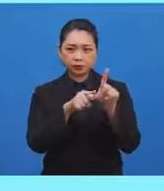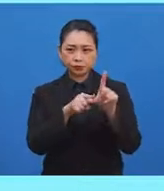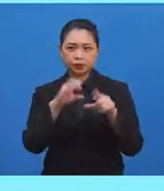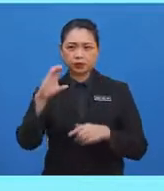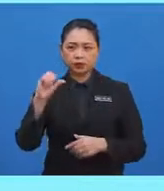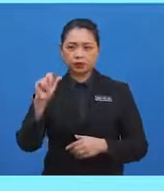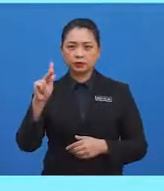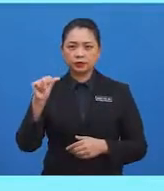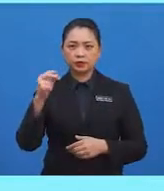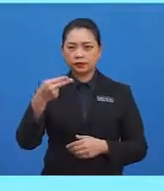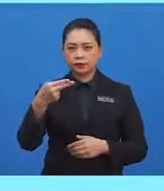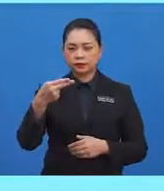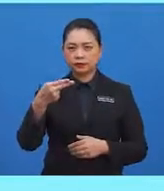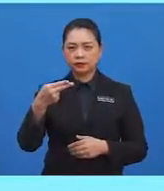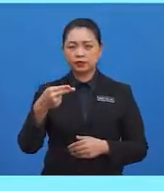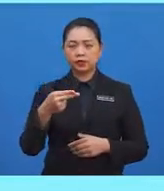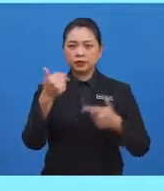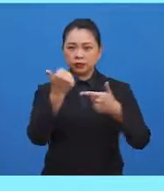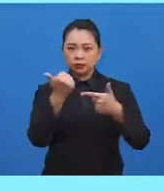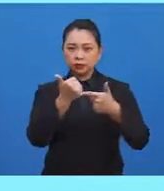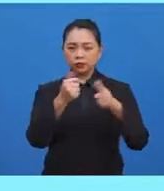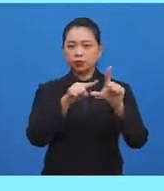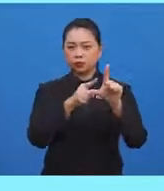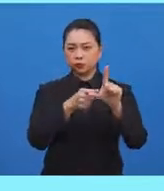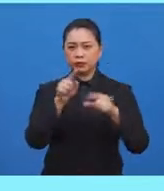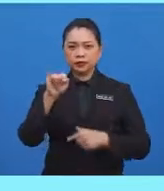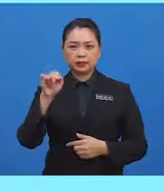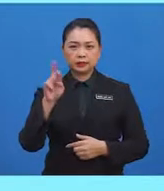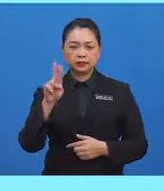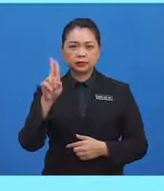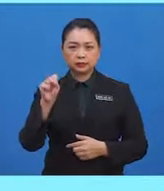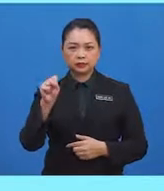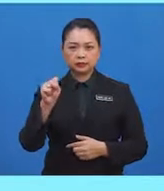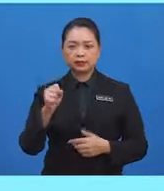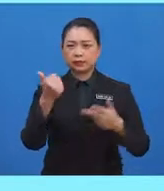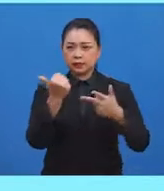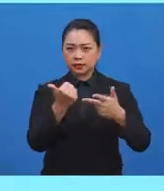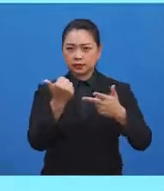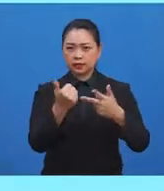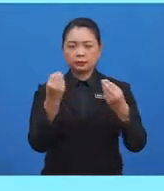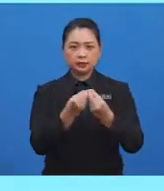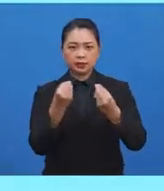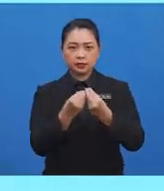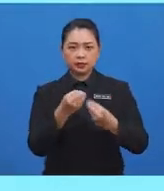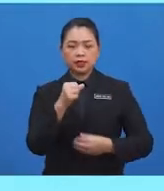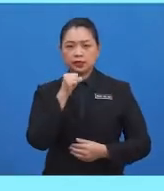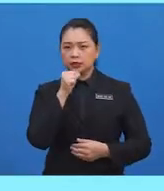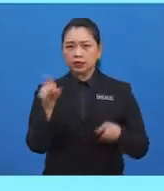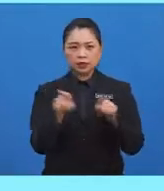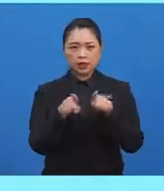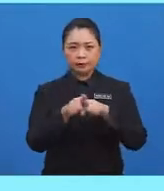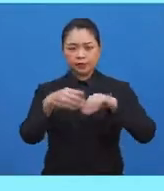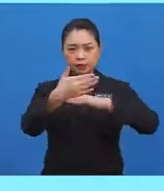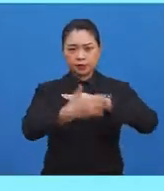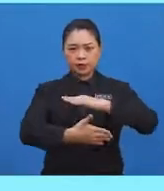panggil segi tiga tak sama sisi. Berapa bilangan bagi yang pertama,